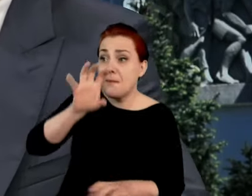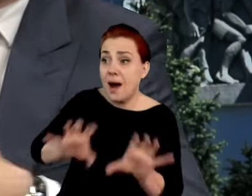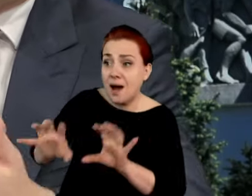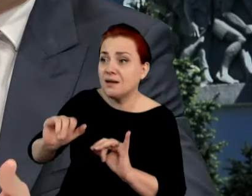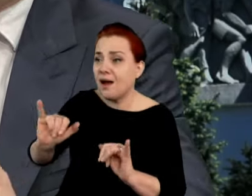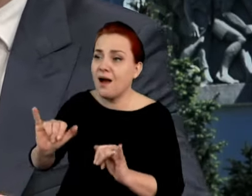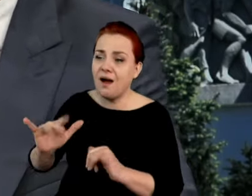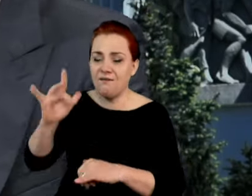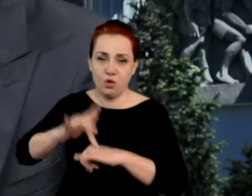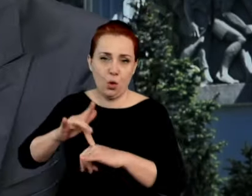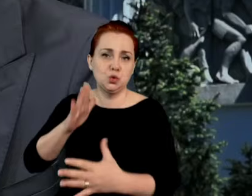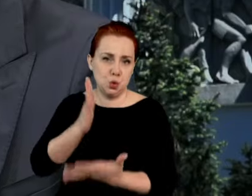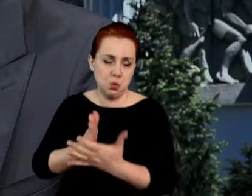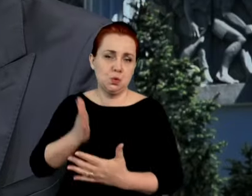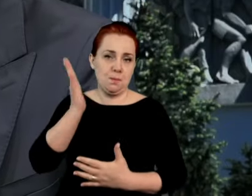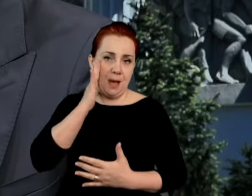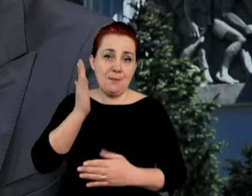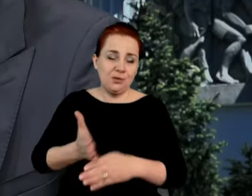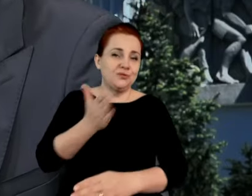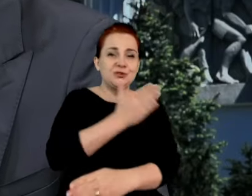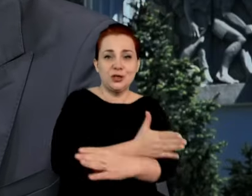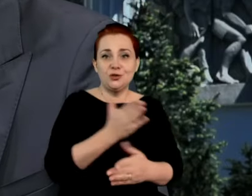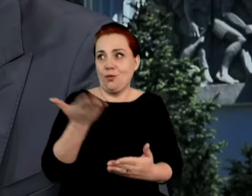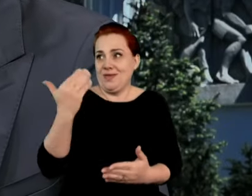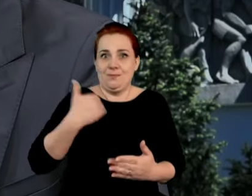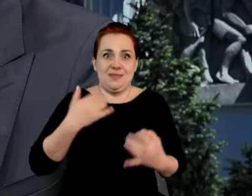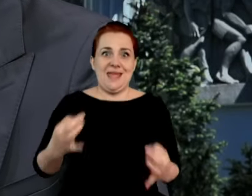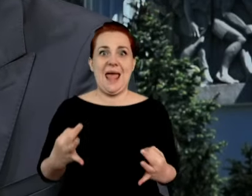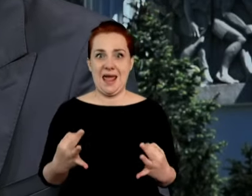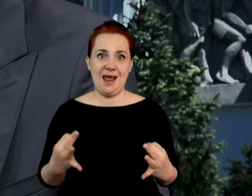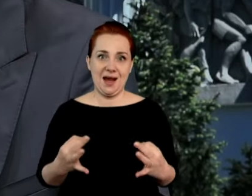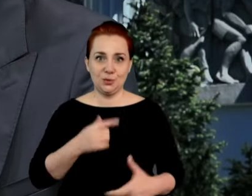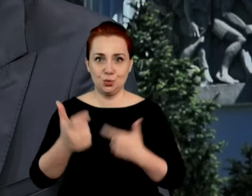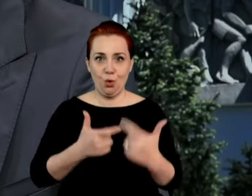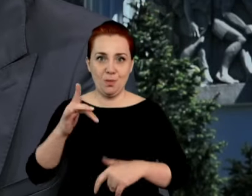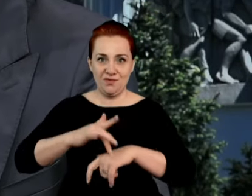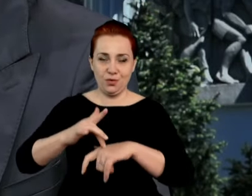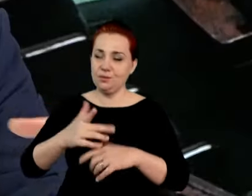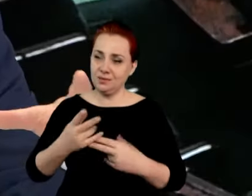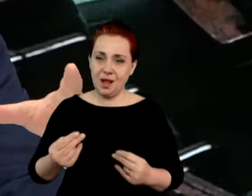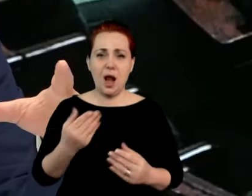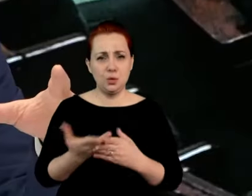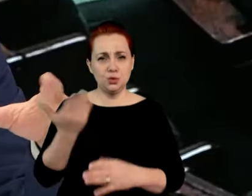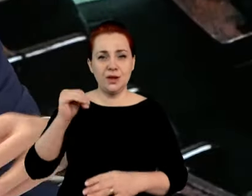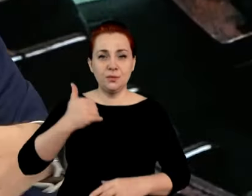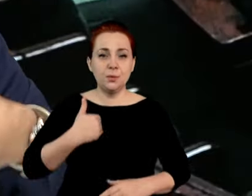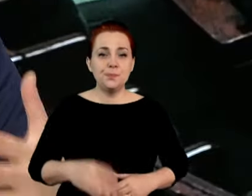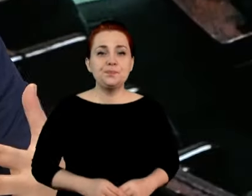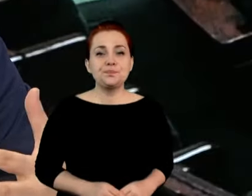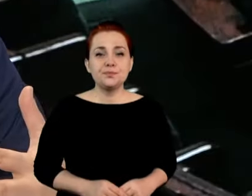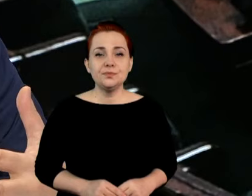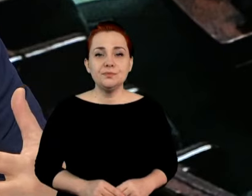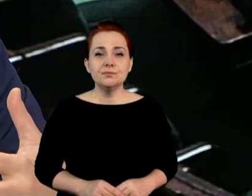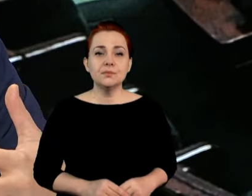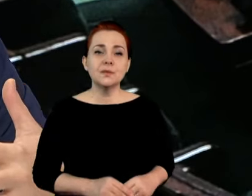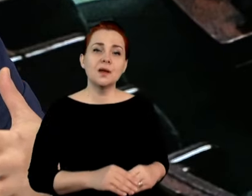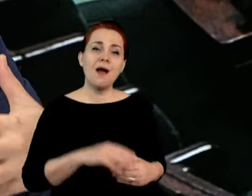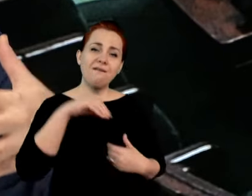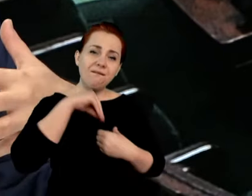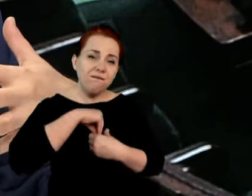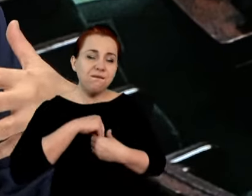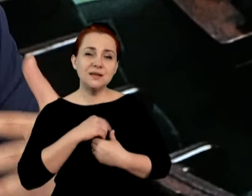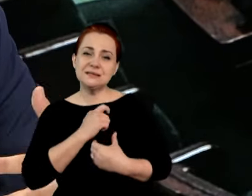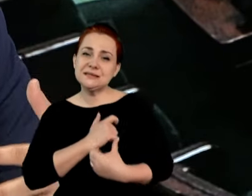zostały wyciągnięte już dużo wcześniej, więc to nie jest świeża sprawa. Takie rzeczy można wskazywać oczywiście. Panie ministrze, a nie ma pan tak w głębi serca